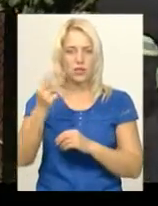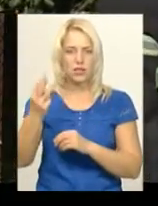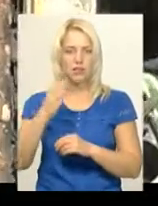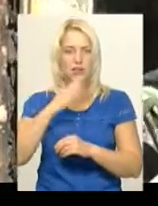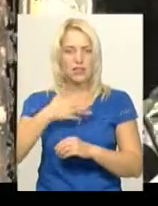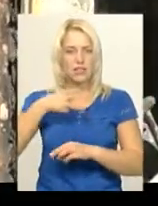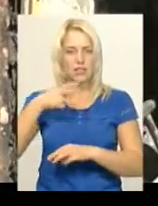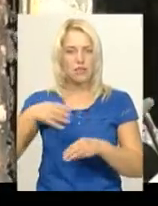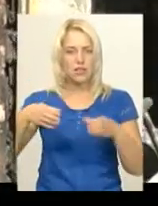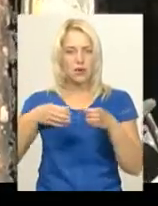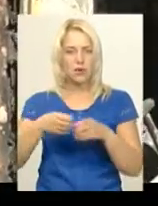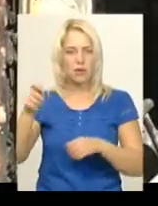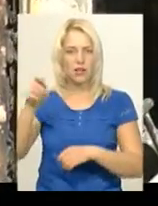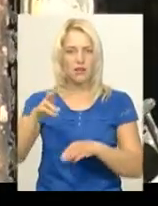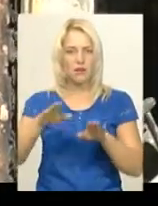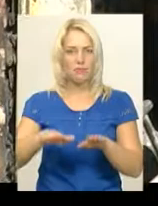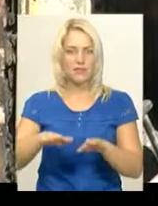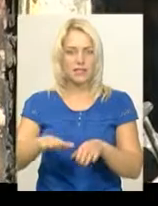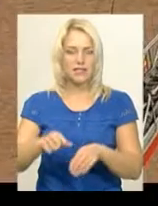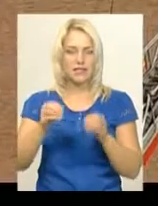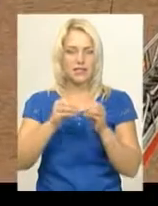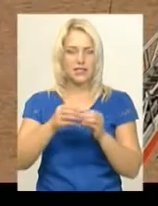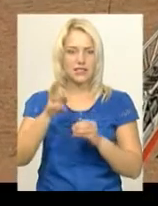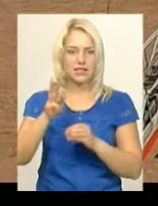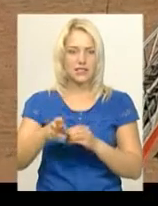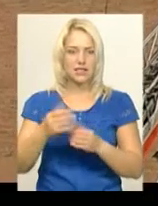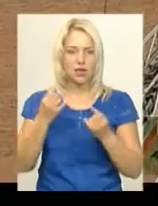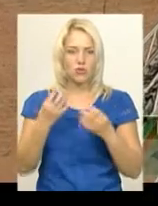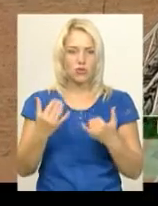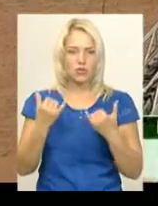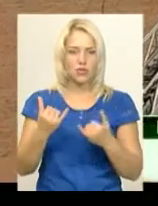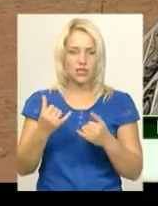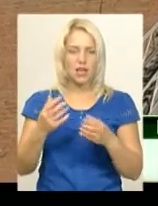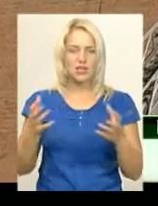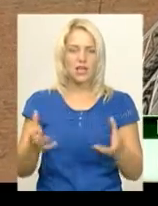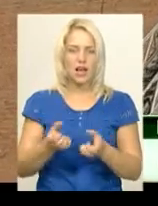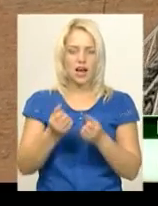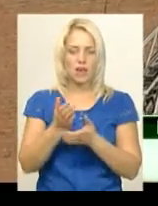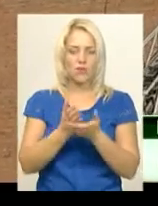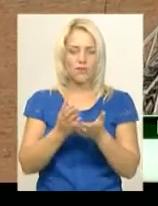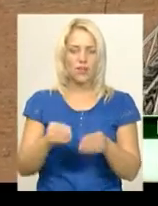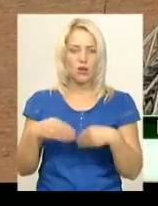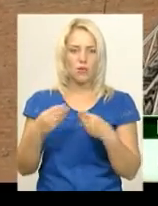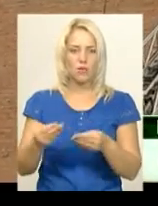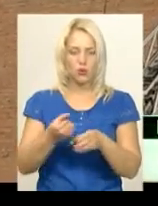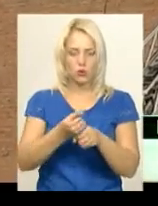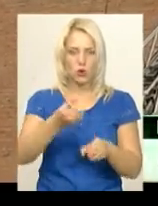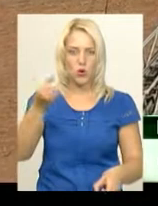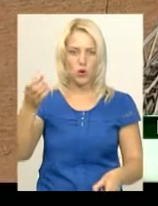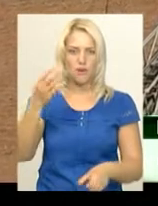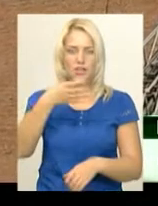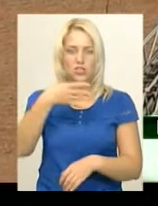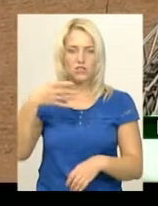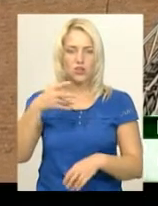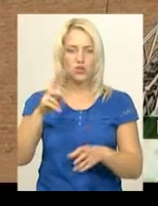Наша знімальна група приїхала на місце події о 10.30. Просто зараз рятувальники подають рукав на четвертий поверх, аби загасити вогонь.